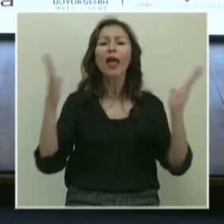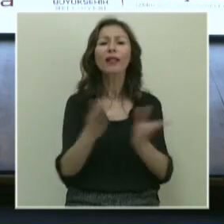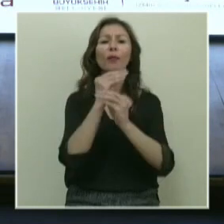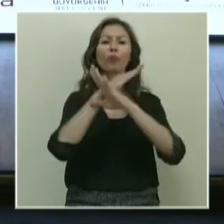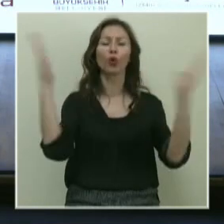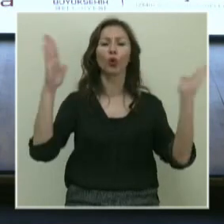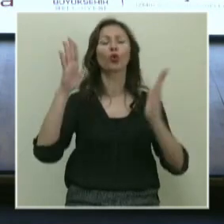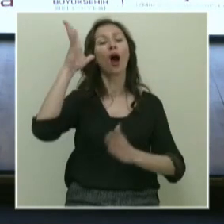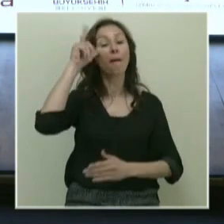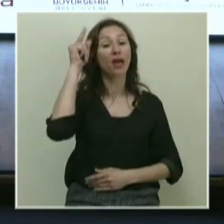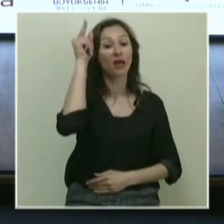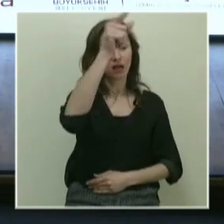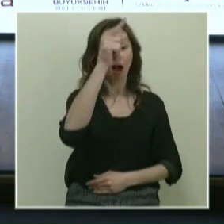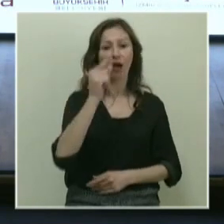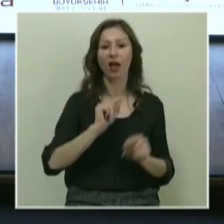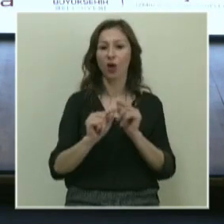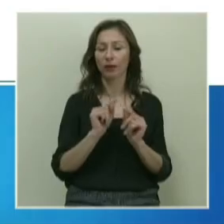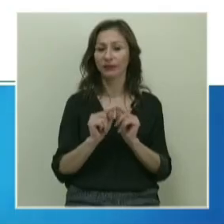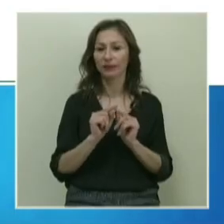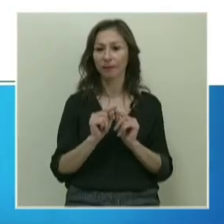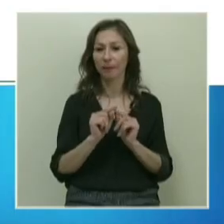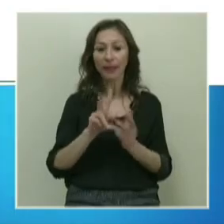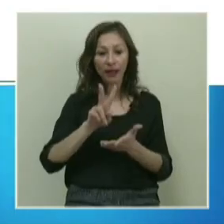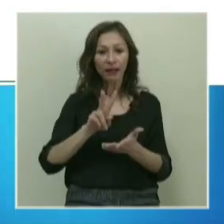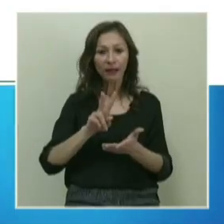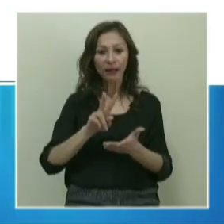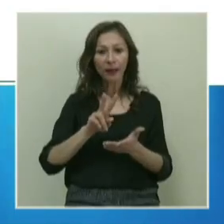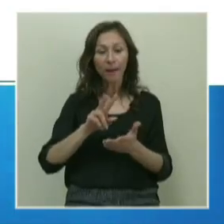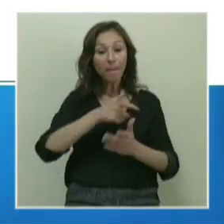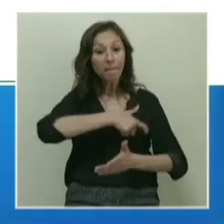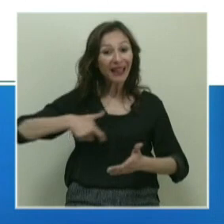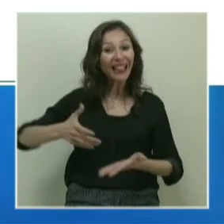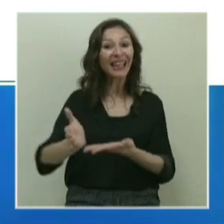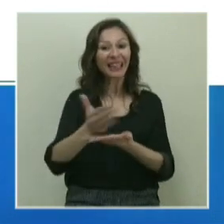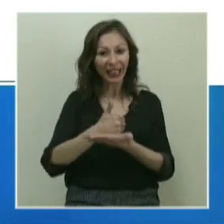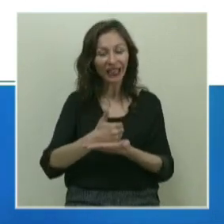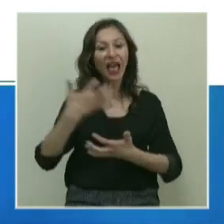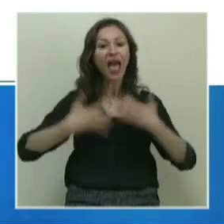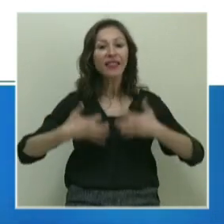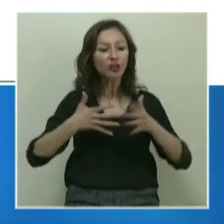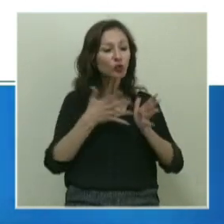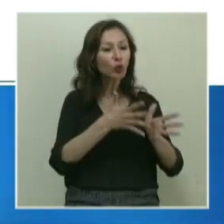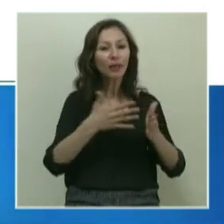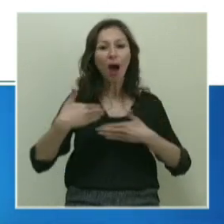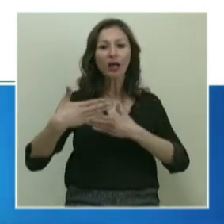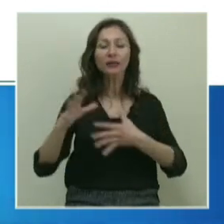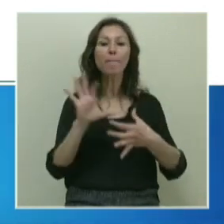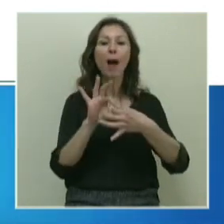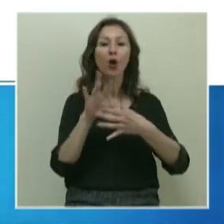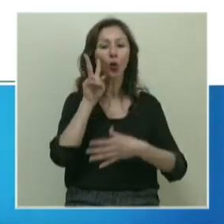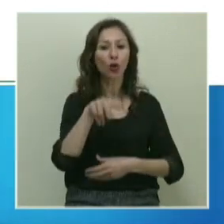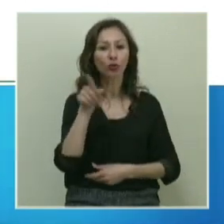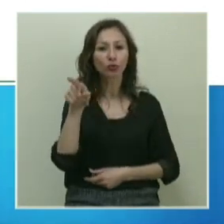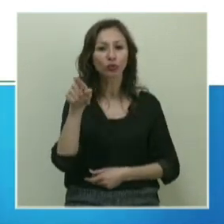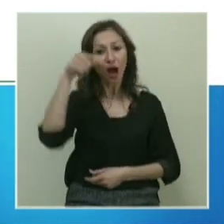büyük ekonomisi Amerika Birleşik Devletleri'nin, kalkın milli geliriyle enerji tüketimi arasındaki bağı görüyorsunuz.